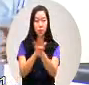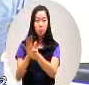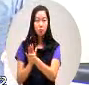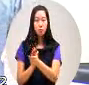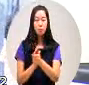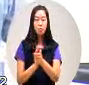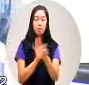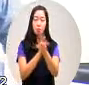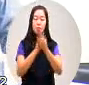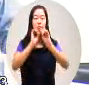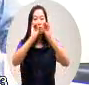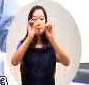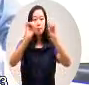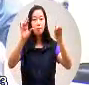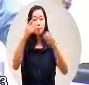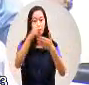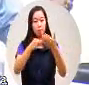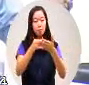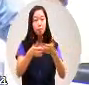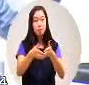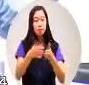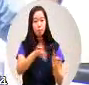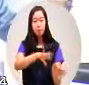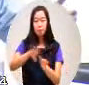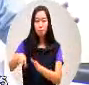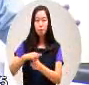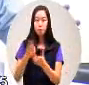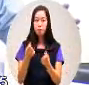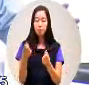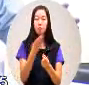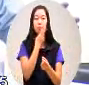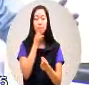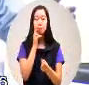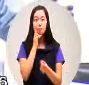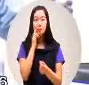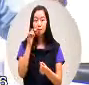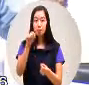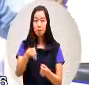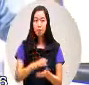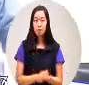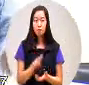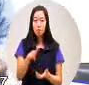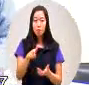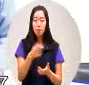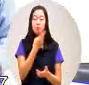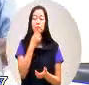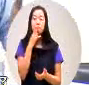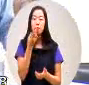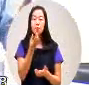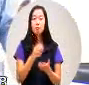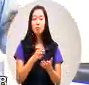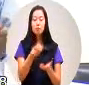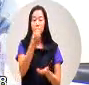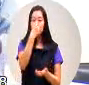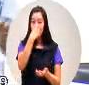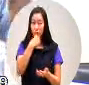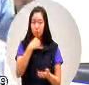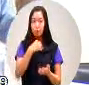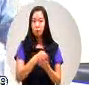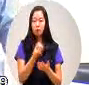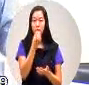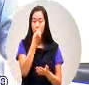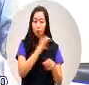销的机制以外呢有可能就是说把梅子的它的功效功能